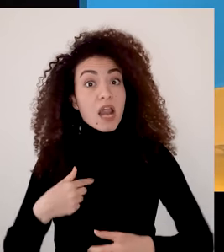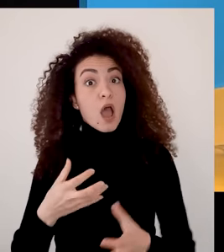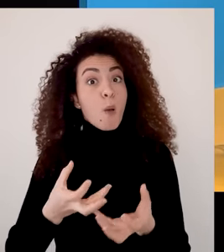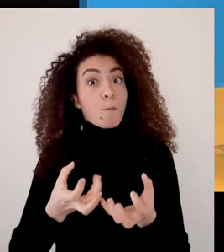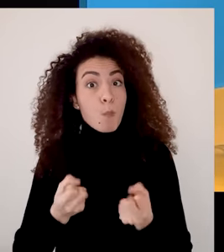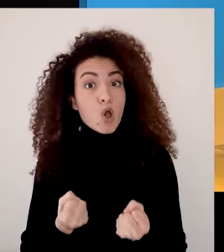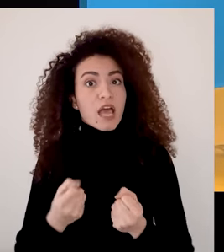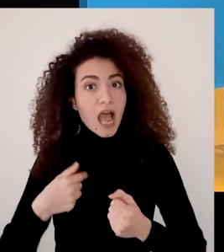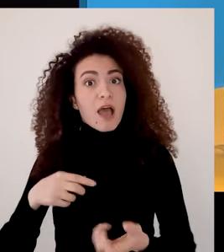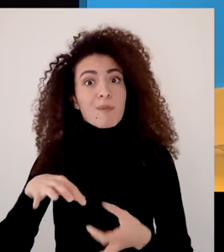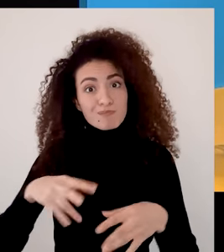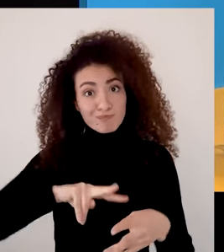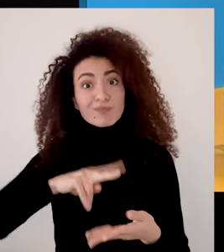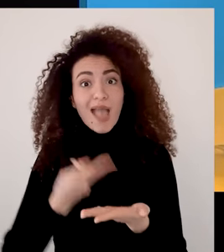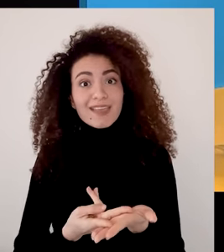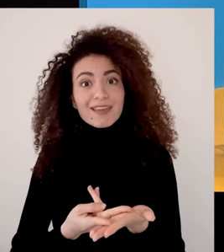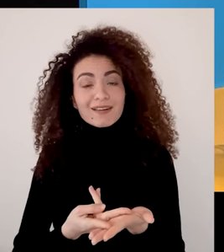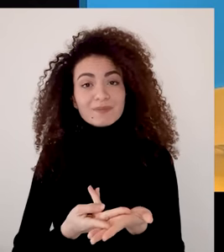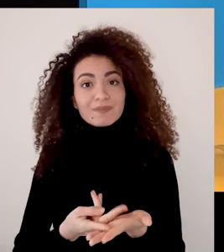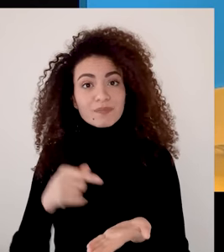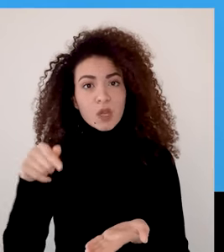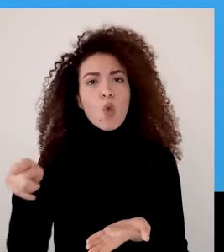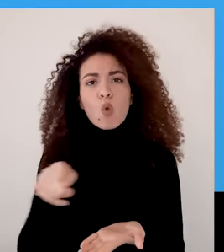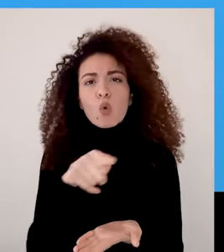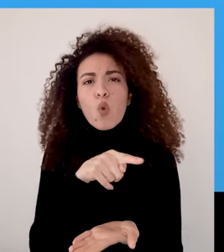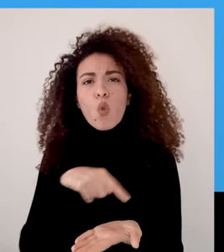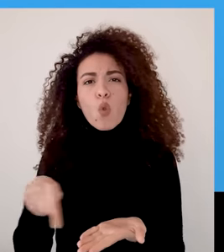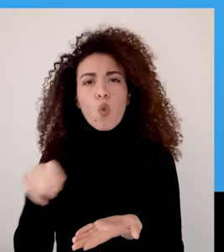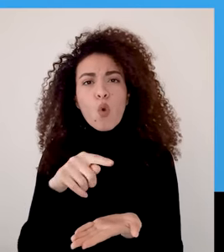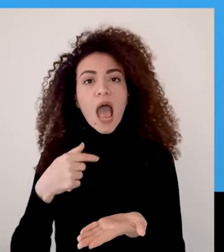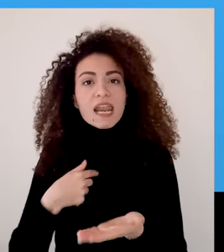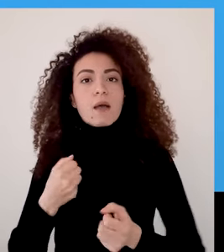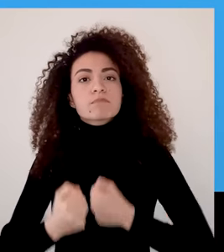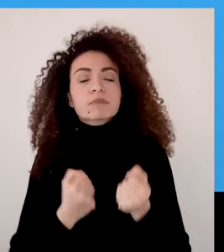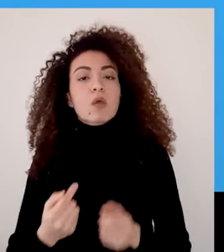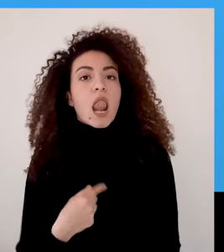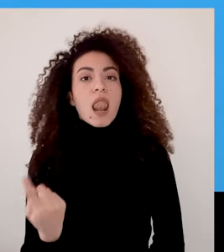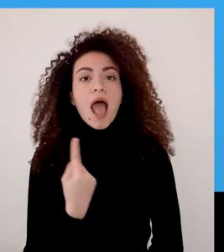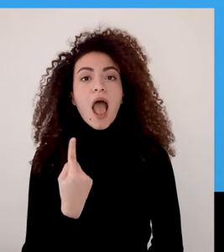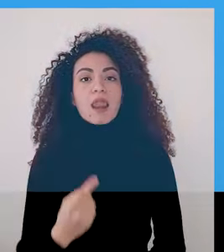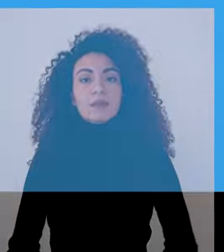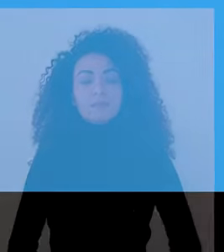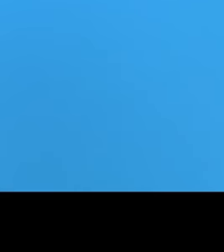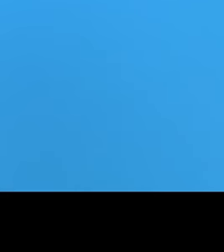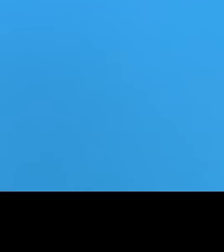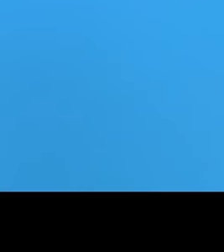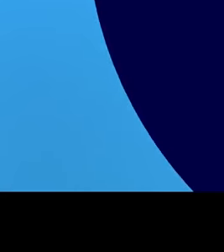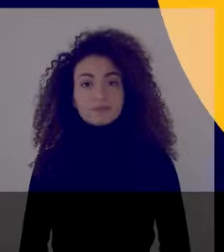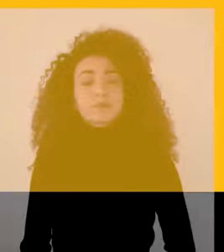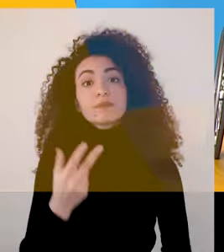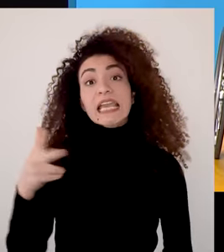اختيار الأشخاص اللي بنظلهم بموقف معين هاي القرارات بستطيع أن نأخذها بمفردي